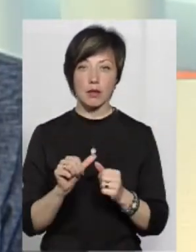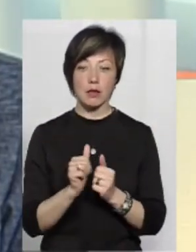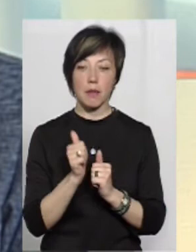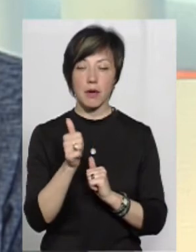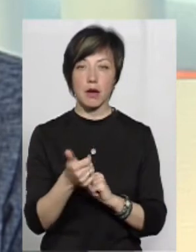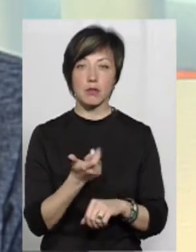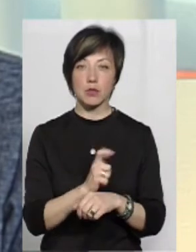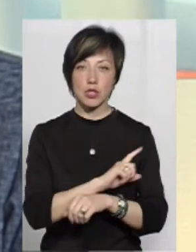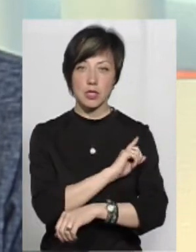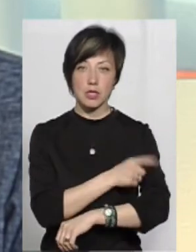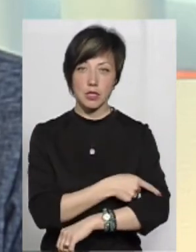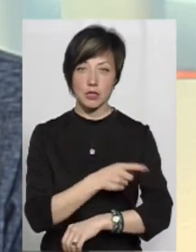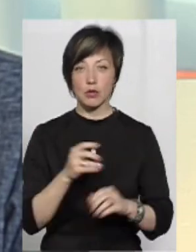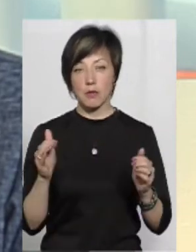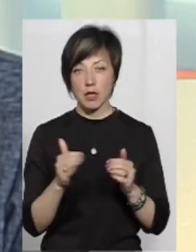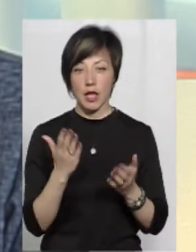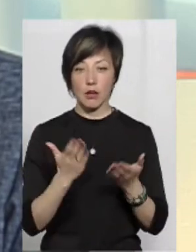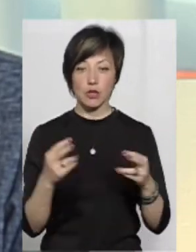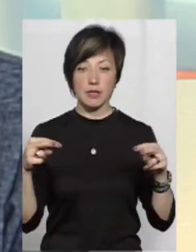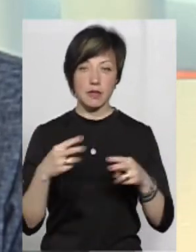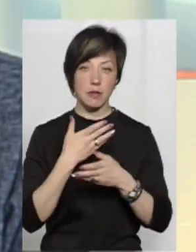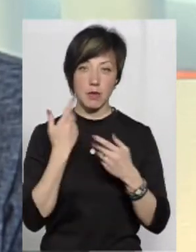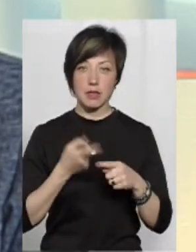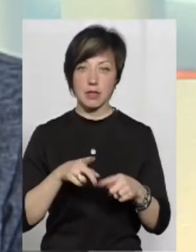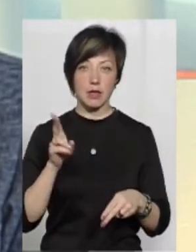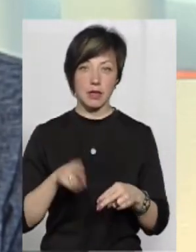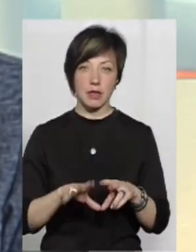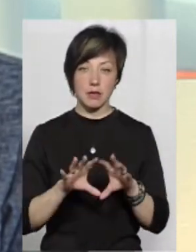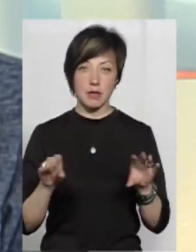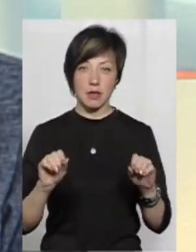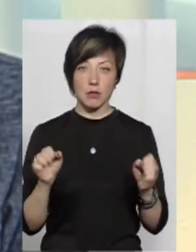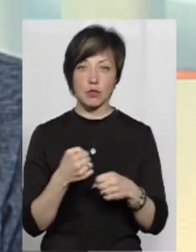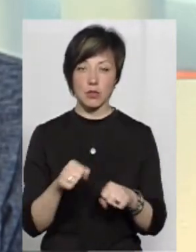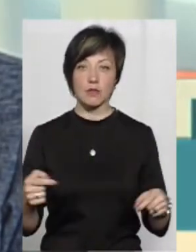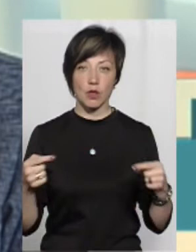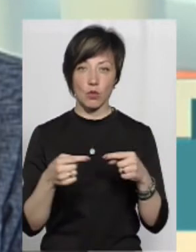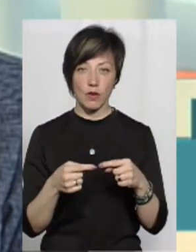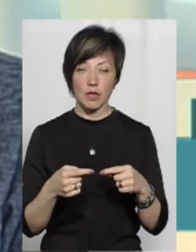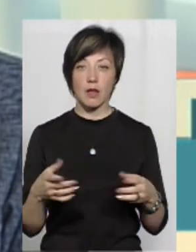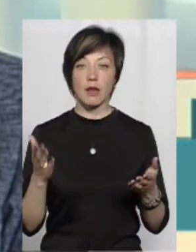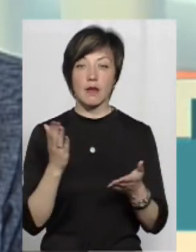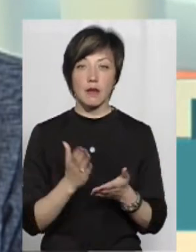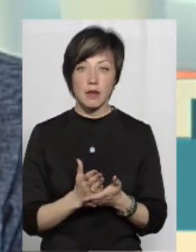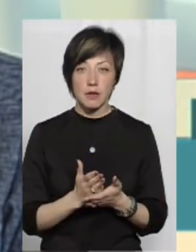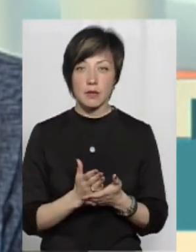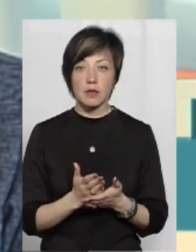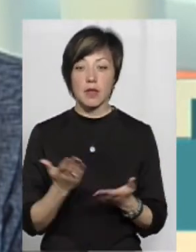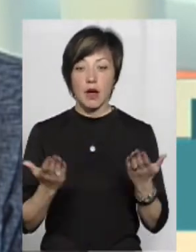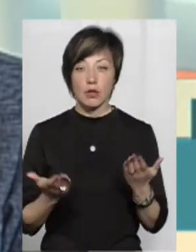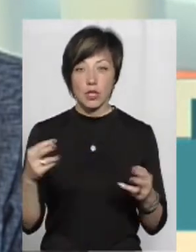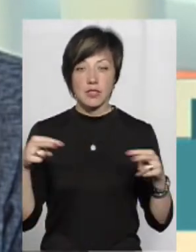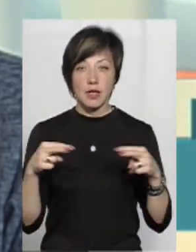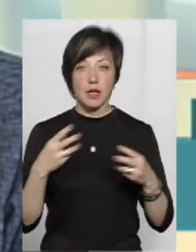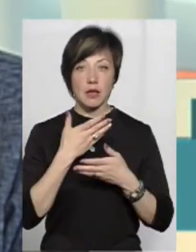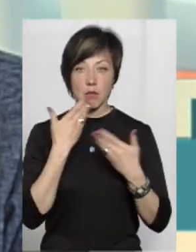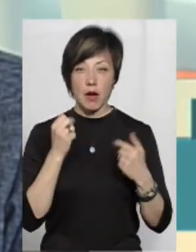якоїсь більшої сили чи меншої. Тобто, якщо свідків немає, це вже кінець і вже неможливо встановити. Відповідно, якщо свідків